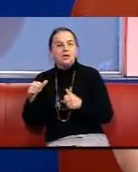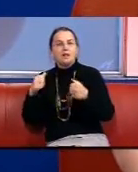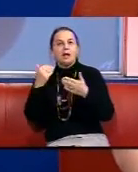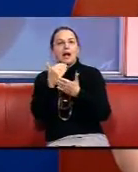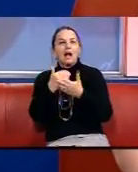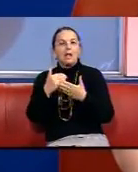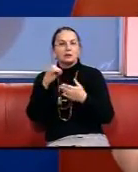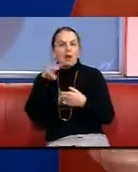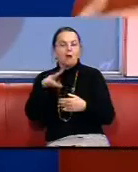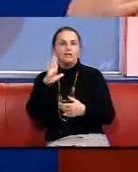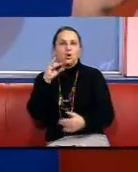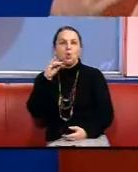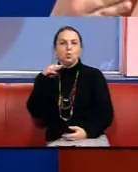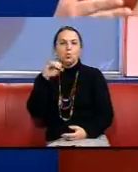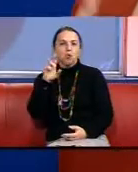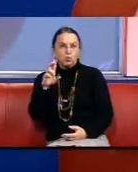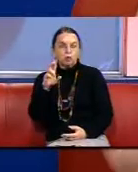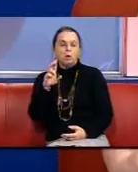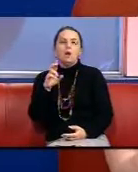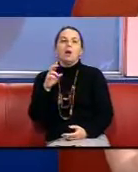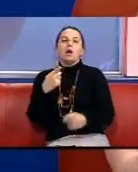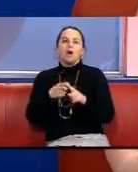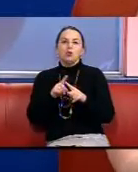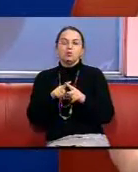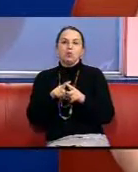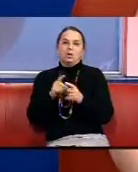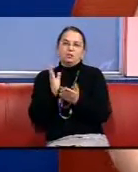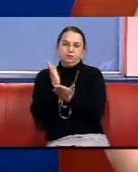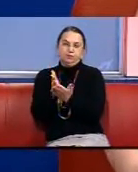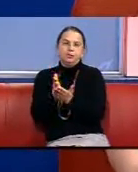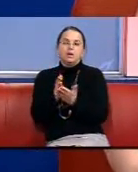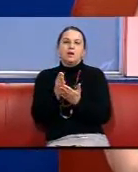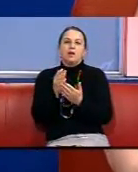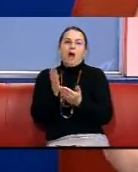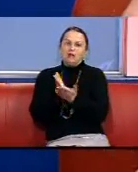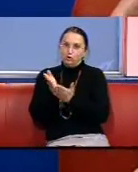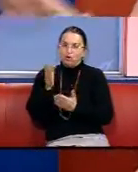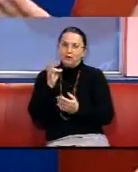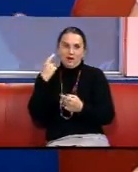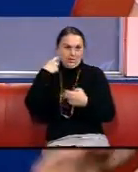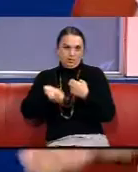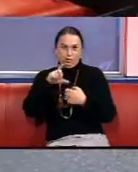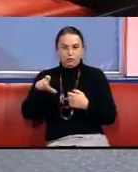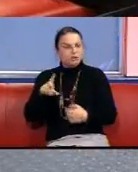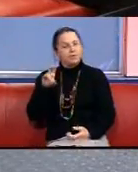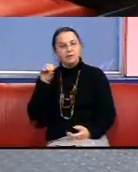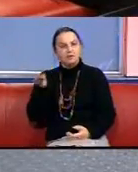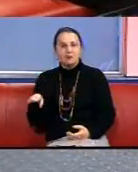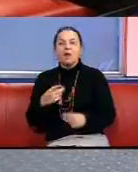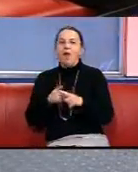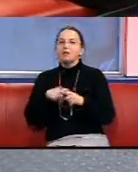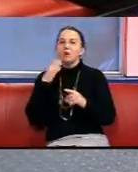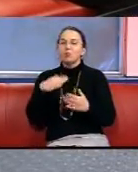просувати це Канал адресований для нечуючих людей? Так, ні А що? Ні, це буде